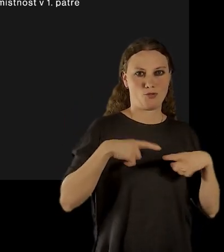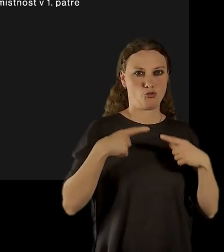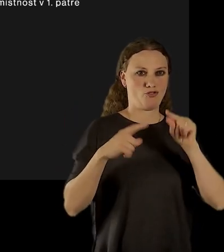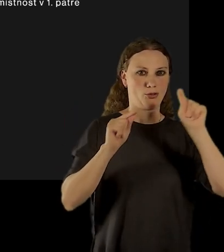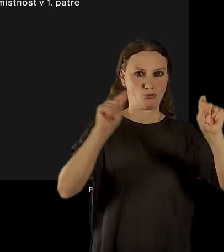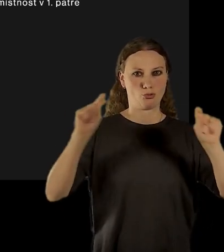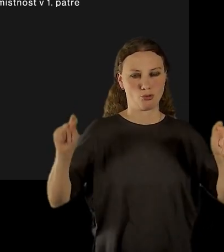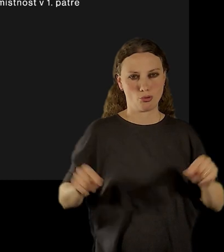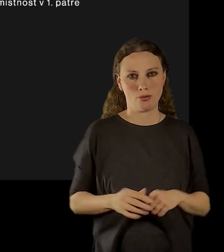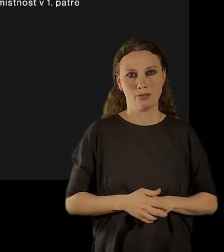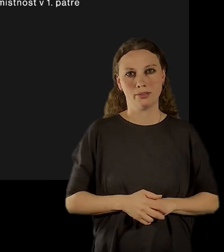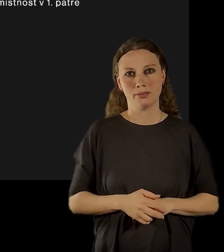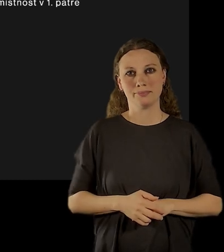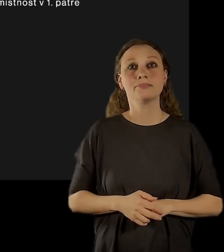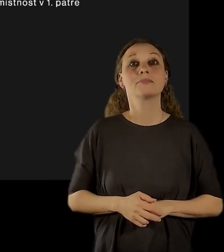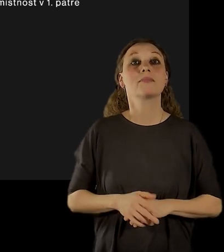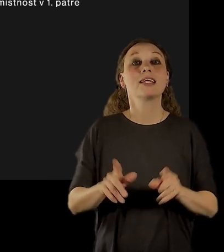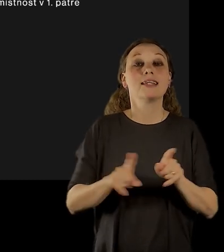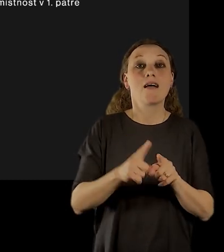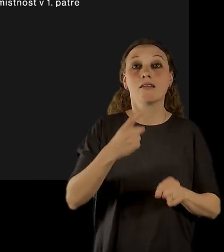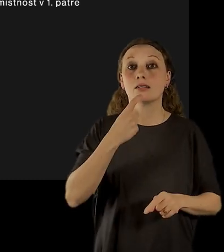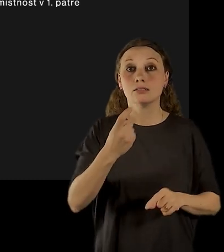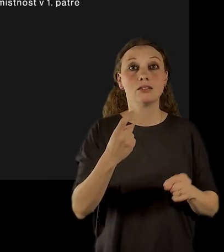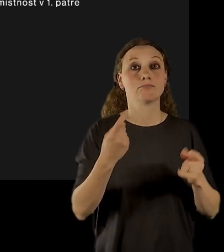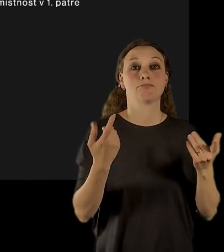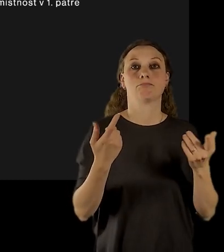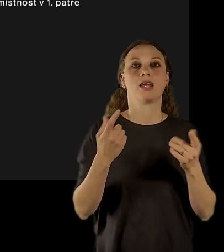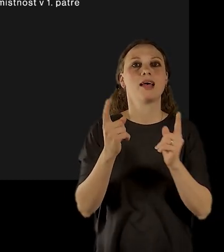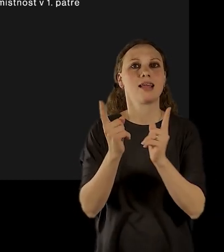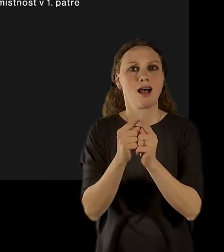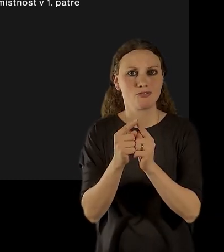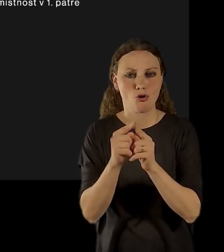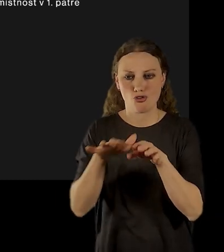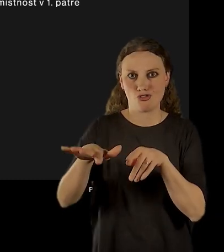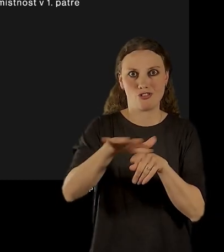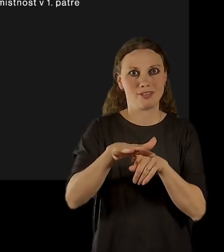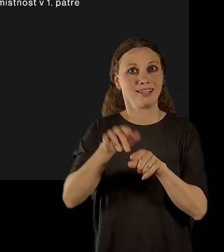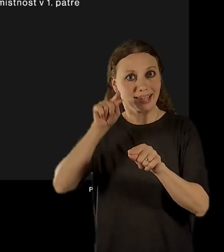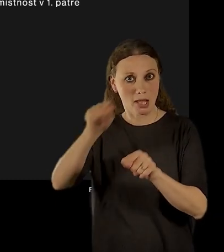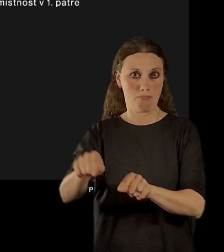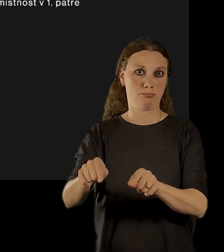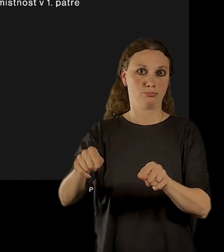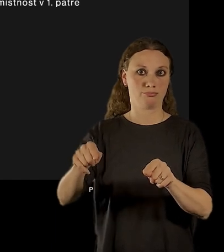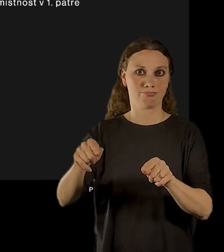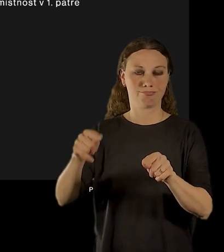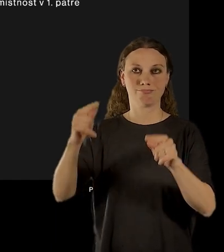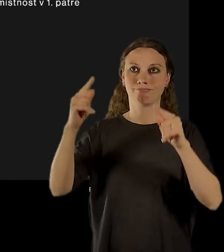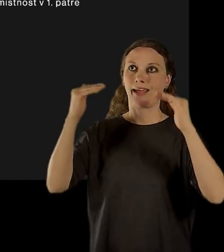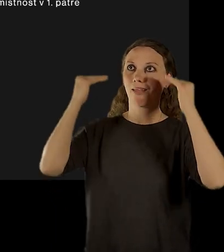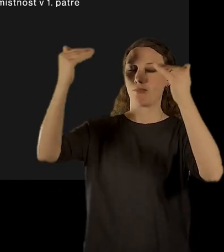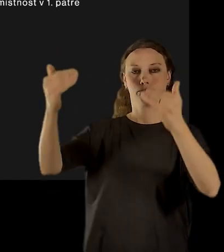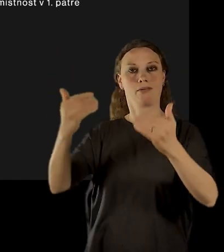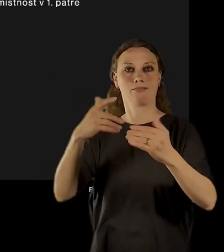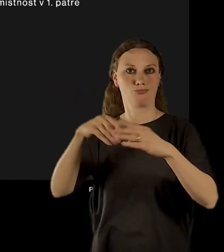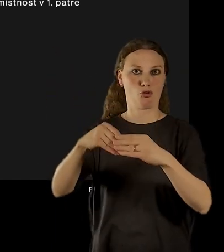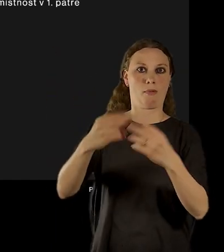se konaly také výstavy na nádvoří, aby bylo možné využívat také konferenční